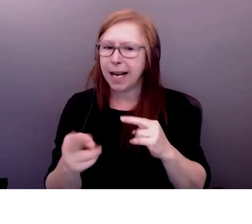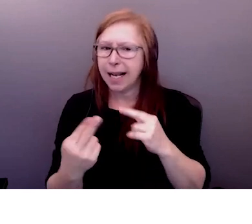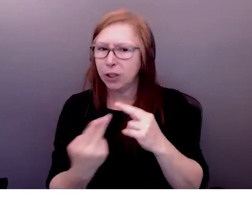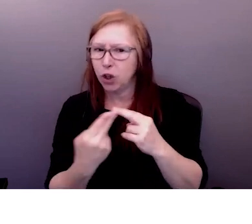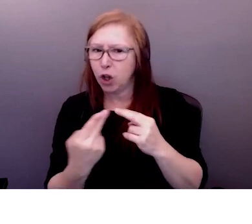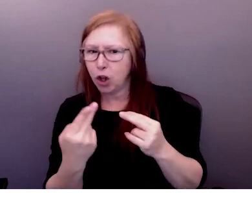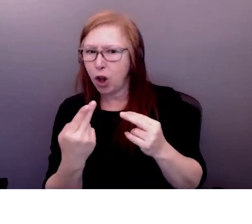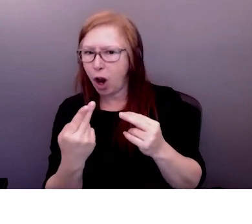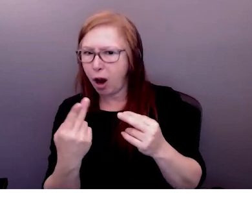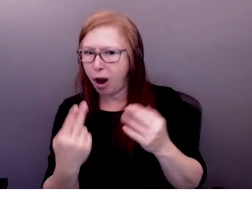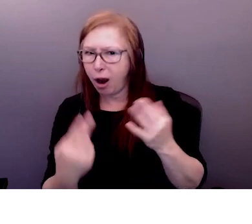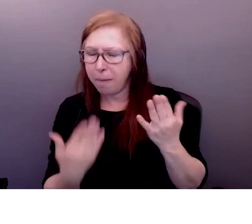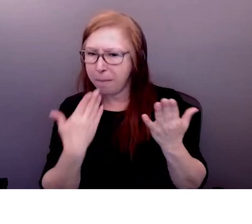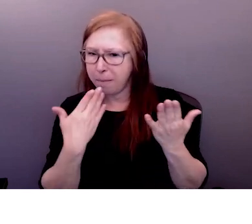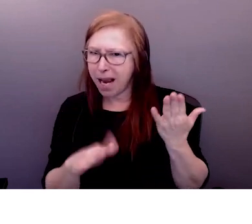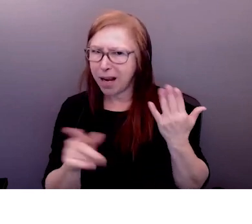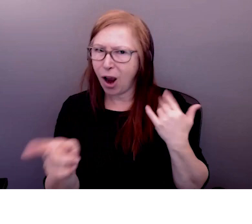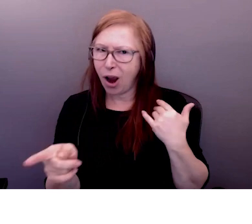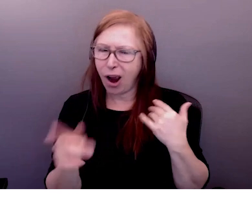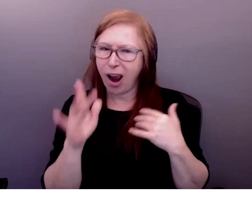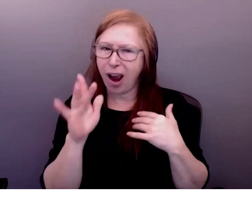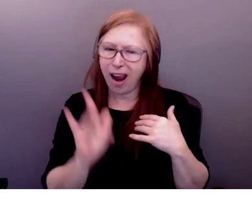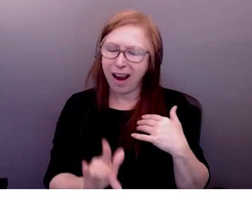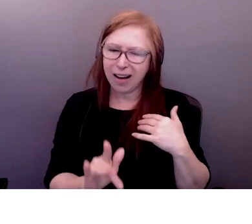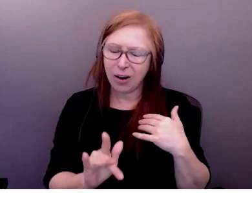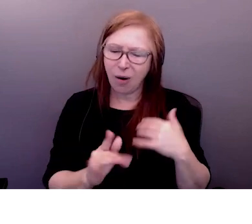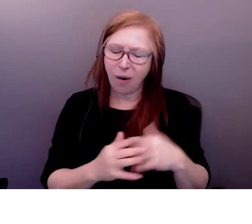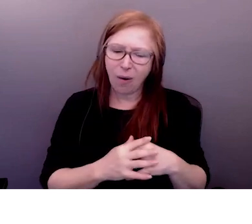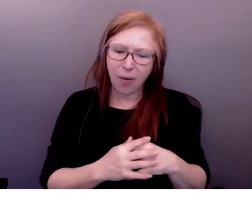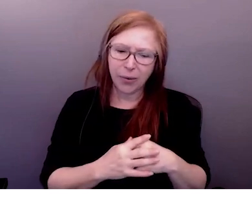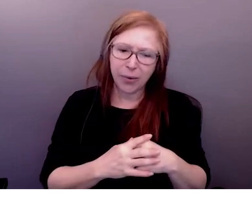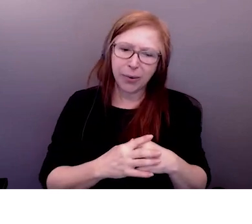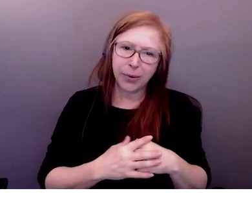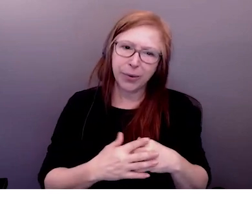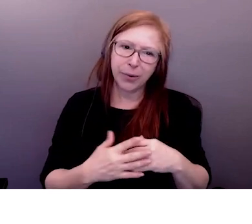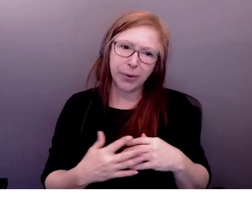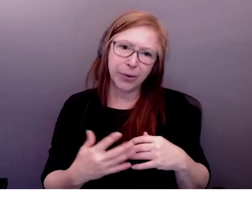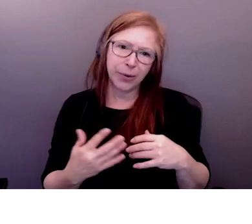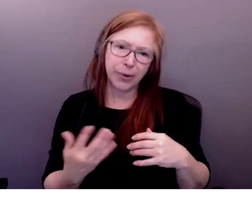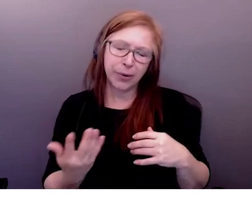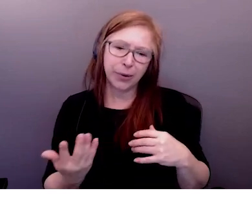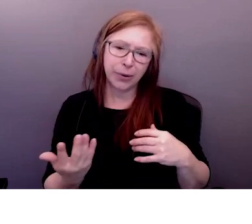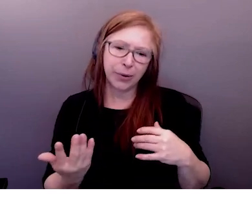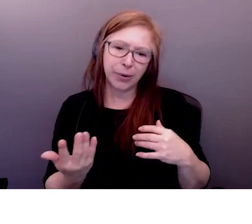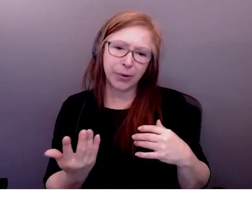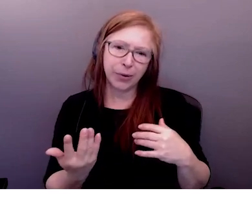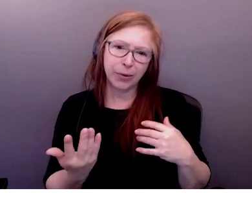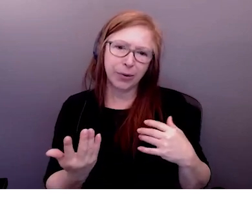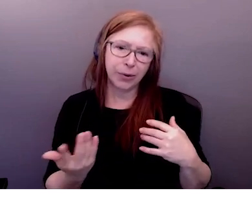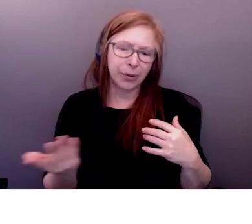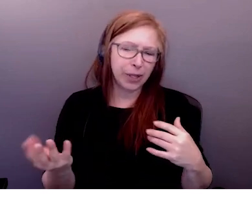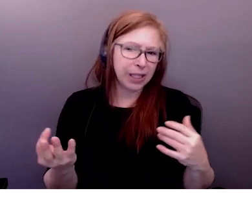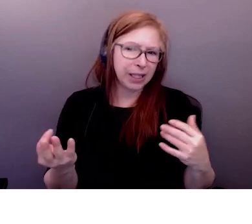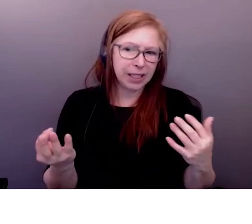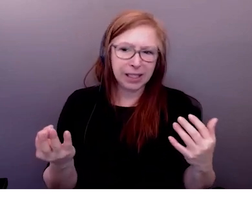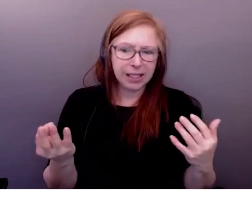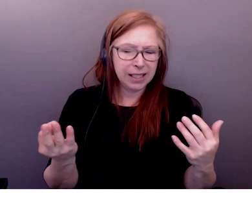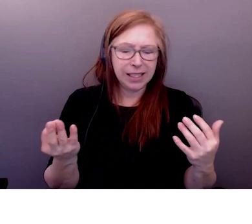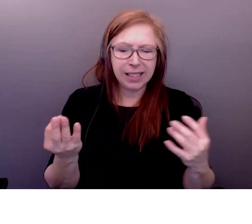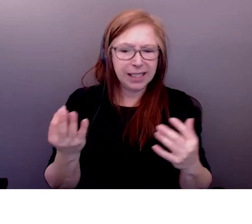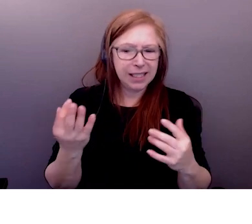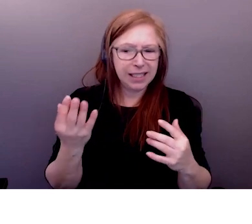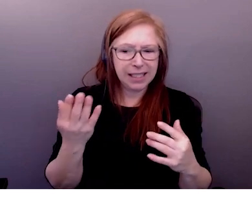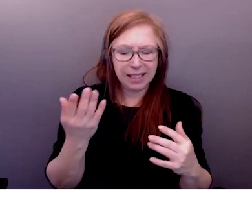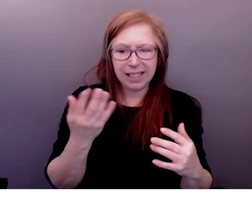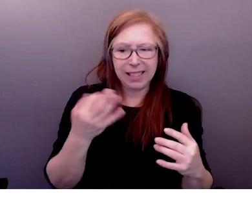médailles donc allez faire cela dans vos têtes quels sont ces termes pour ces groupes qui ont de mauvais résultats non pas à cause de ce qu'ils ont